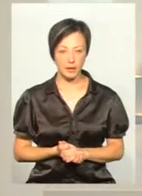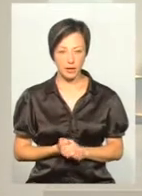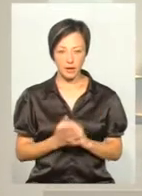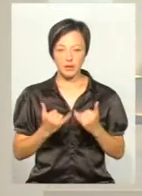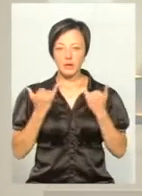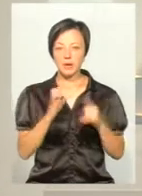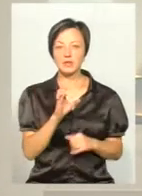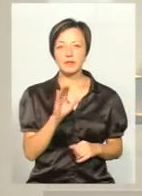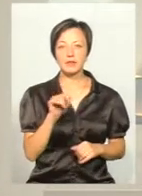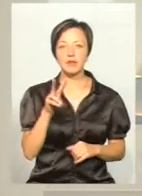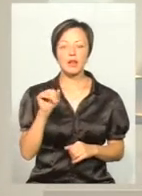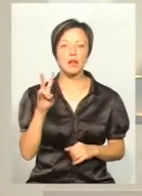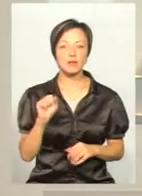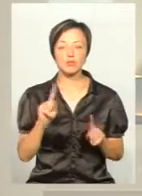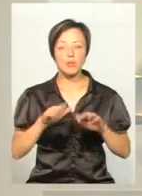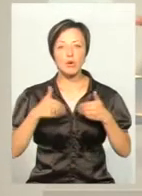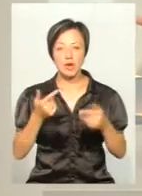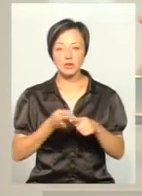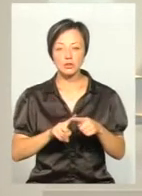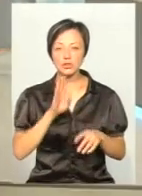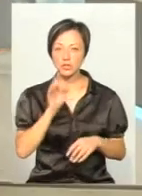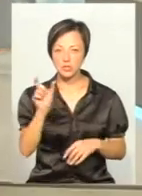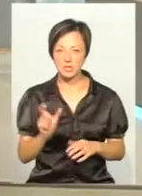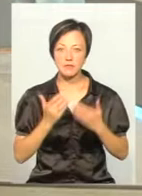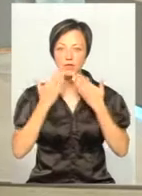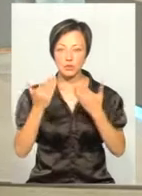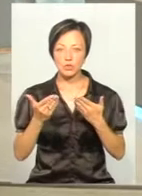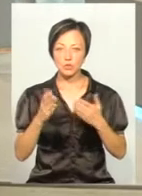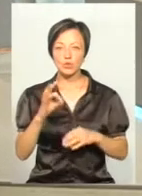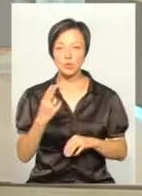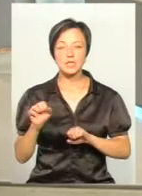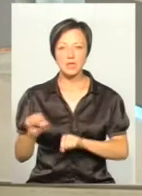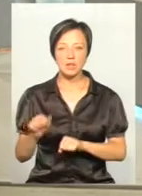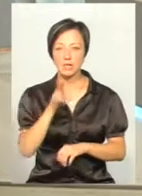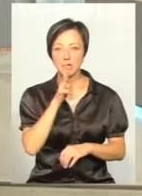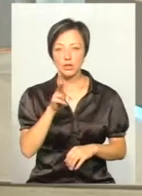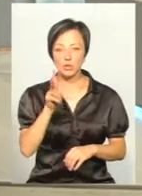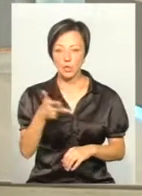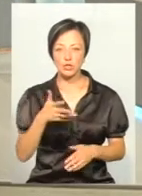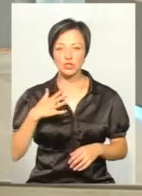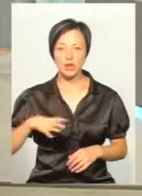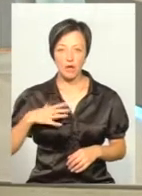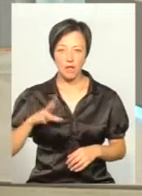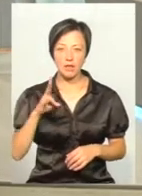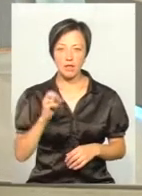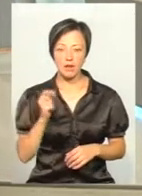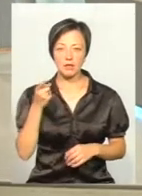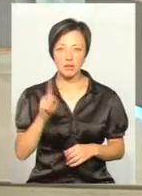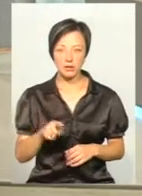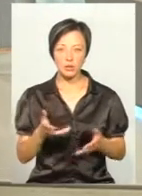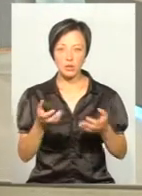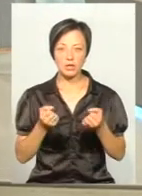пані Світлана, що породити пані Галини, оскільки вона звернулася у соцзахист, три роки чекала на те, щоб